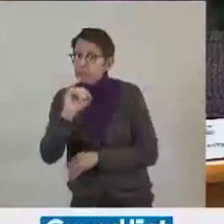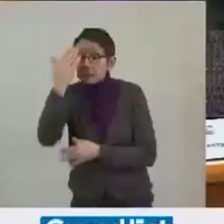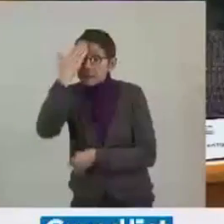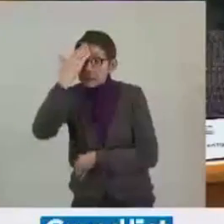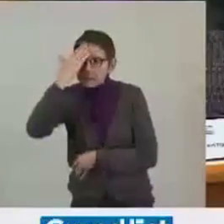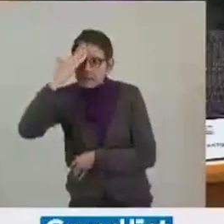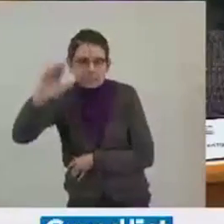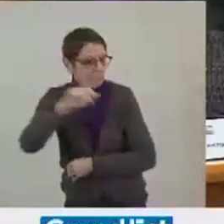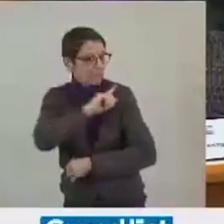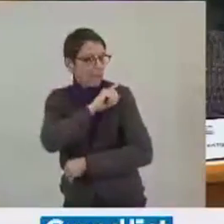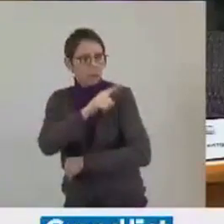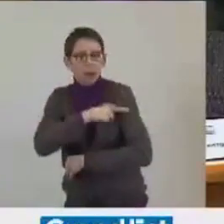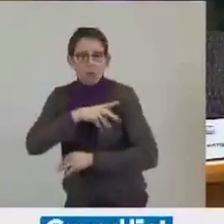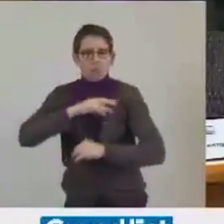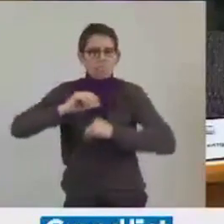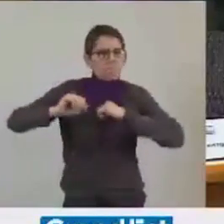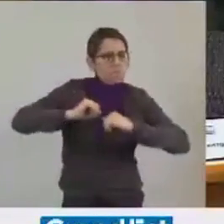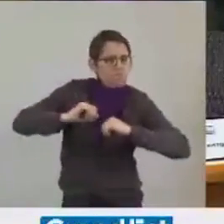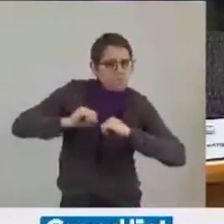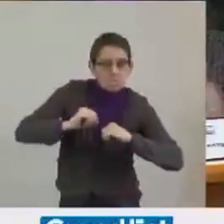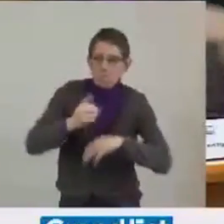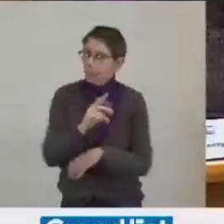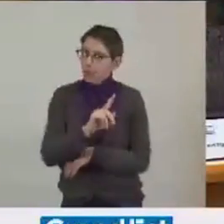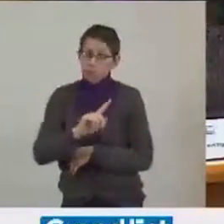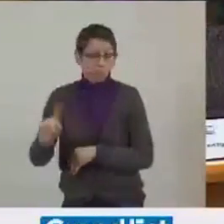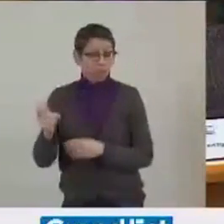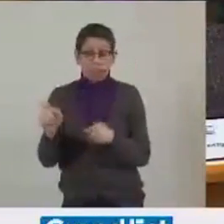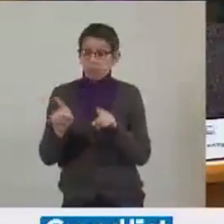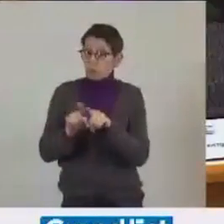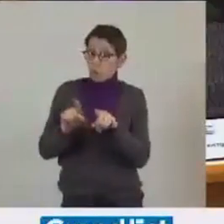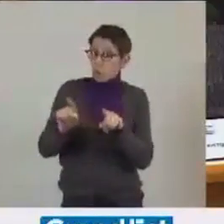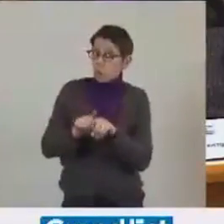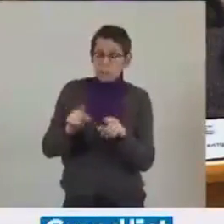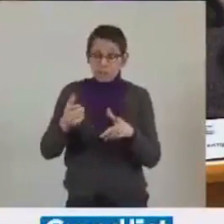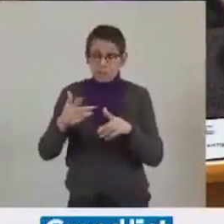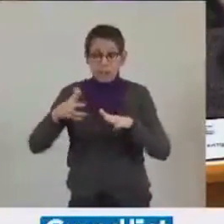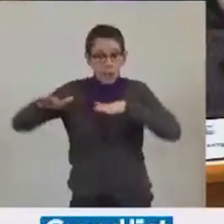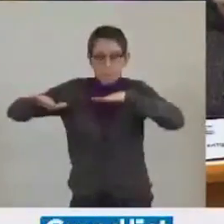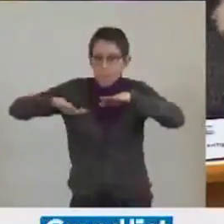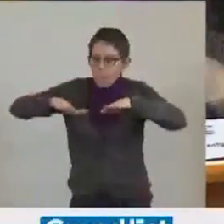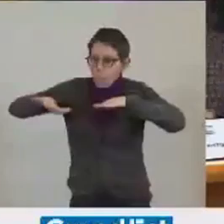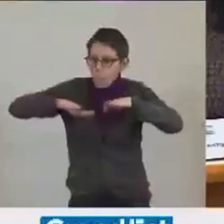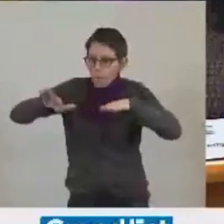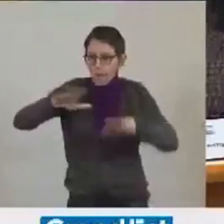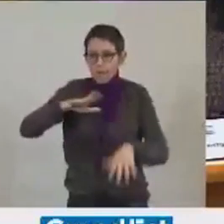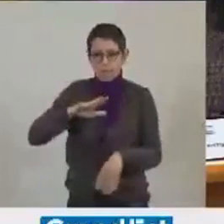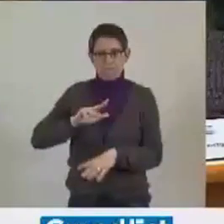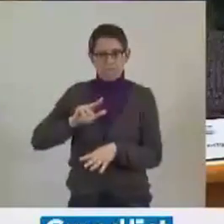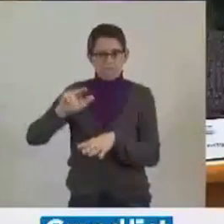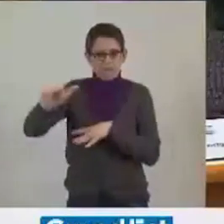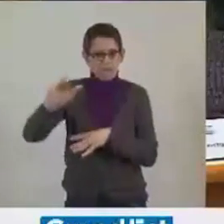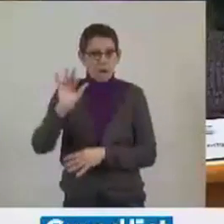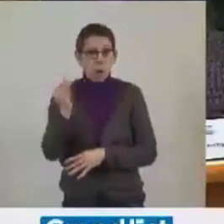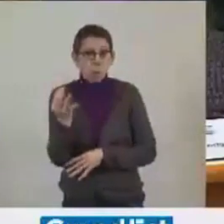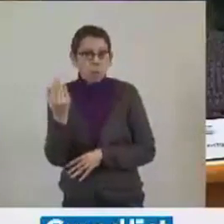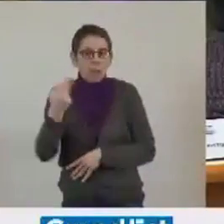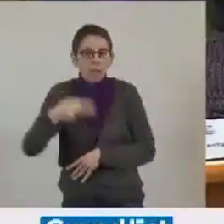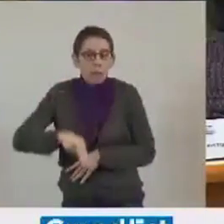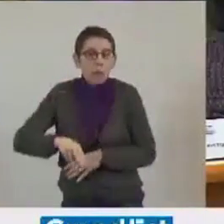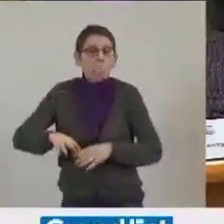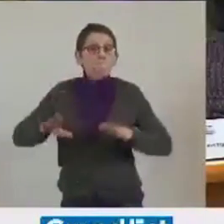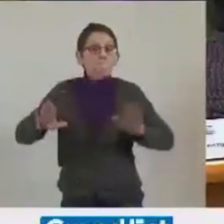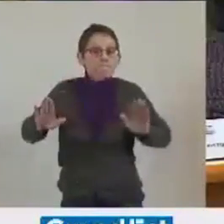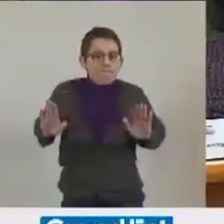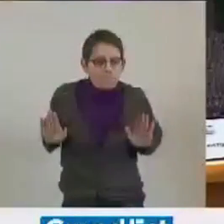falloir mettre en œuvre, ni si les moyens dont la région allait être dotée étaient appropriés à ses